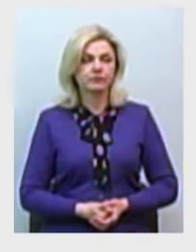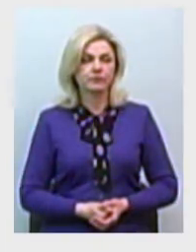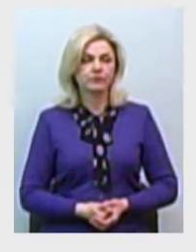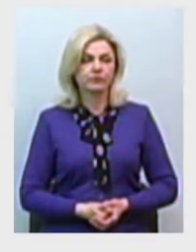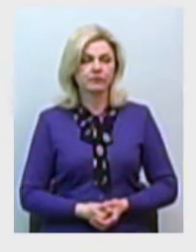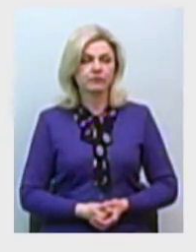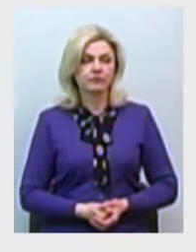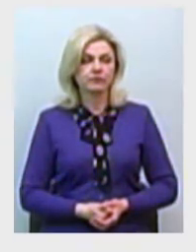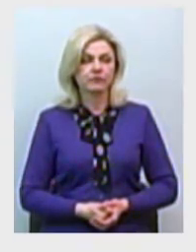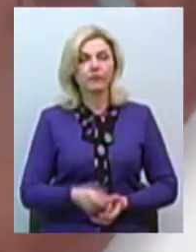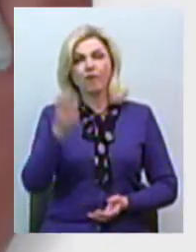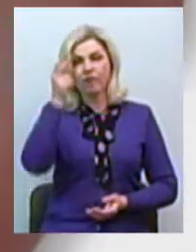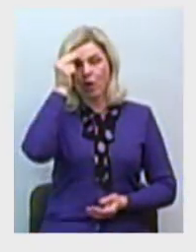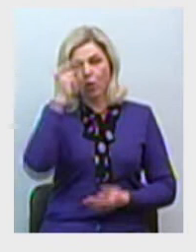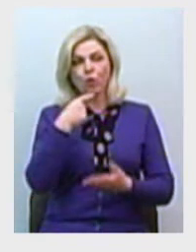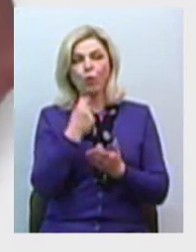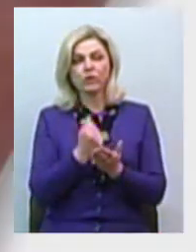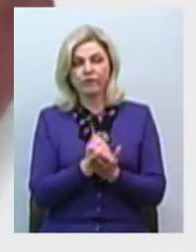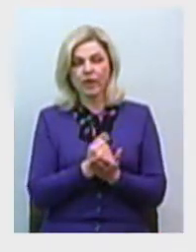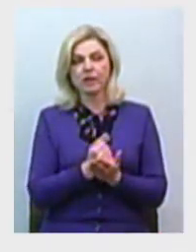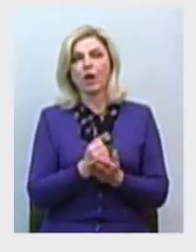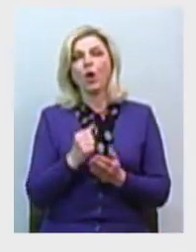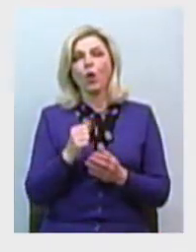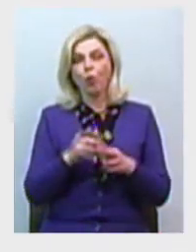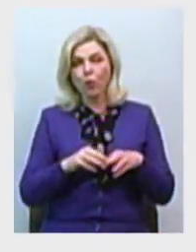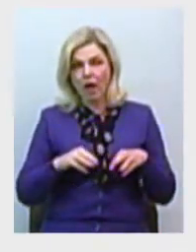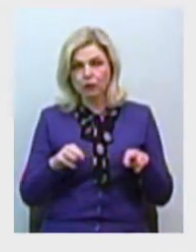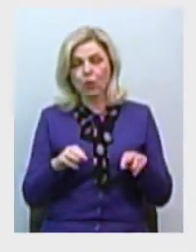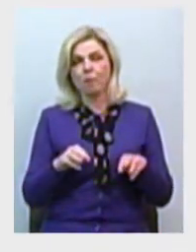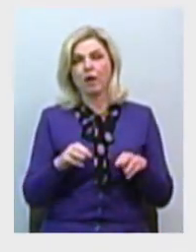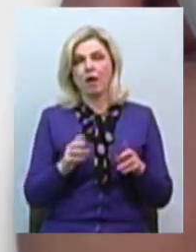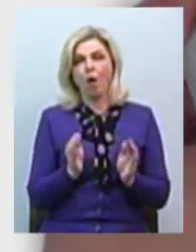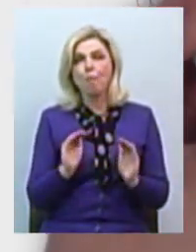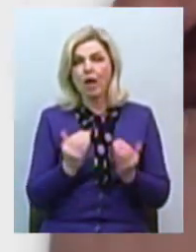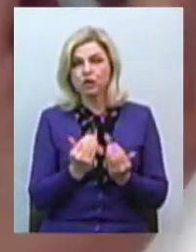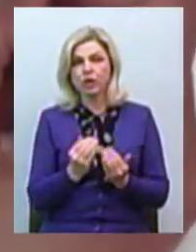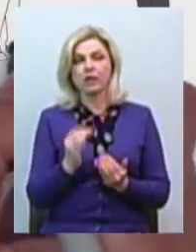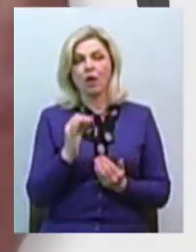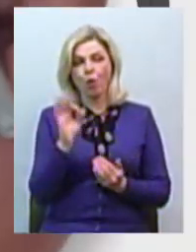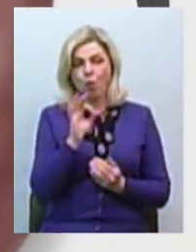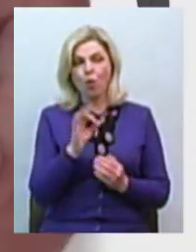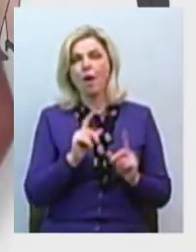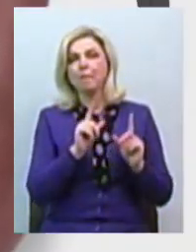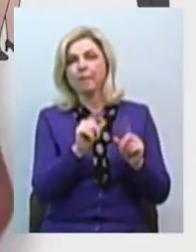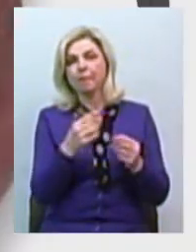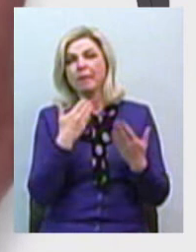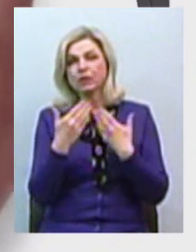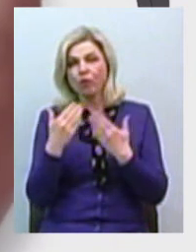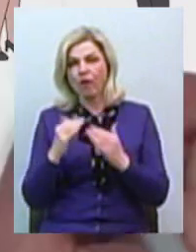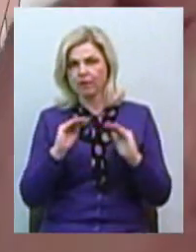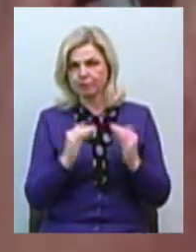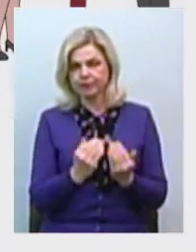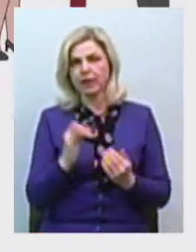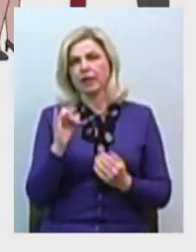Враховуючи встановлені урядом обмеження на період карантину, зокрема у пересуванні та спілкуванні з оточуючими, система